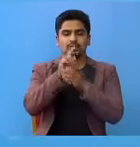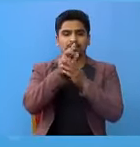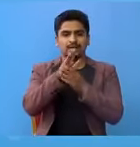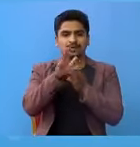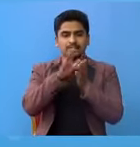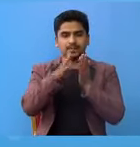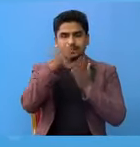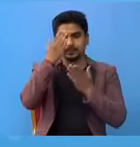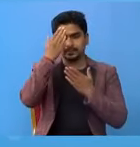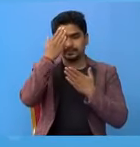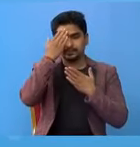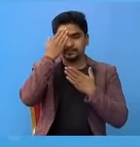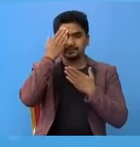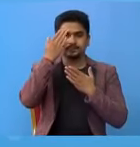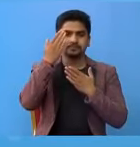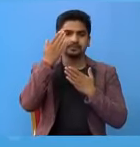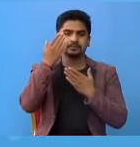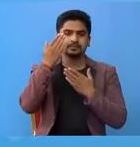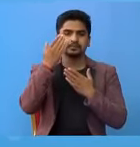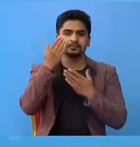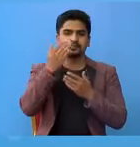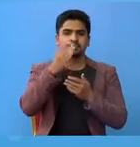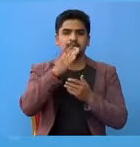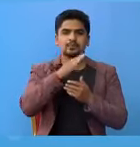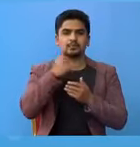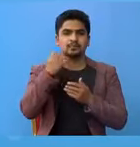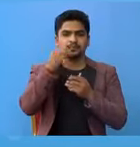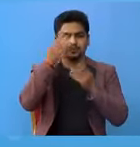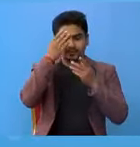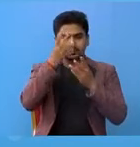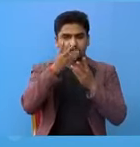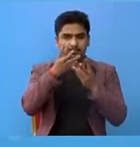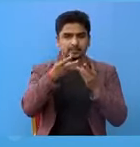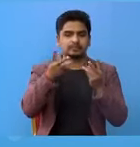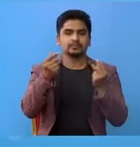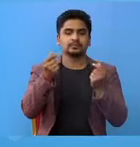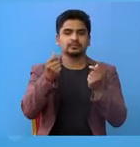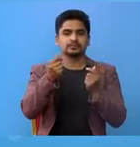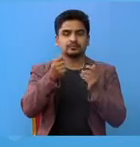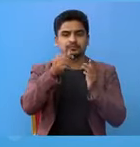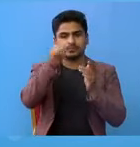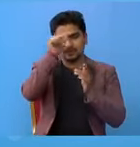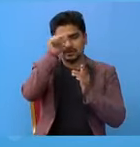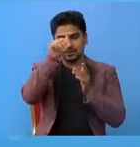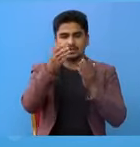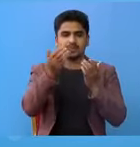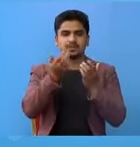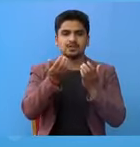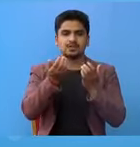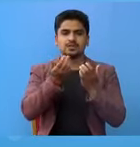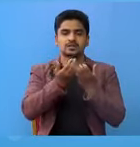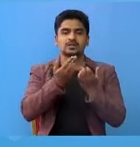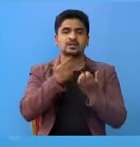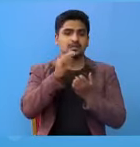बाट संक्रमित मिर्तु तता निकु उने अरुको विवरण मां बताऊना